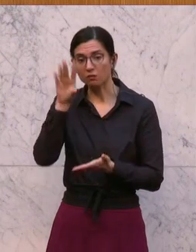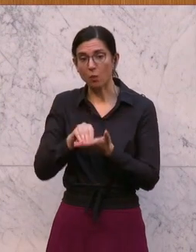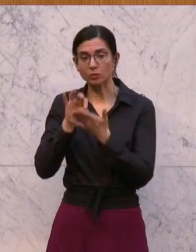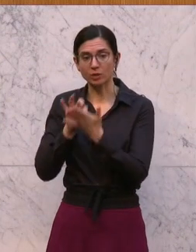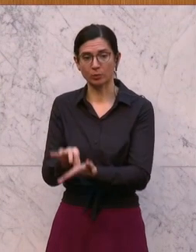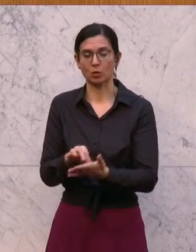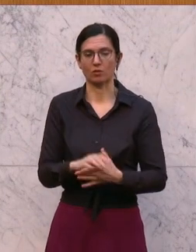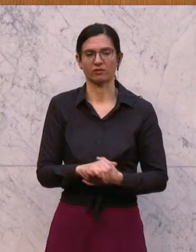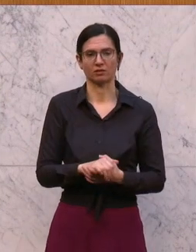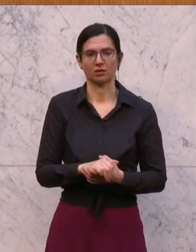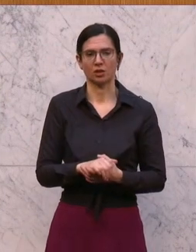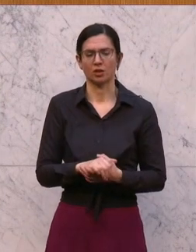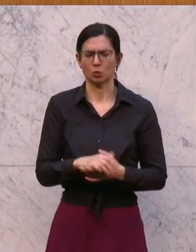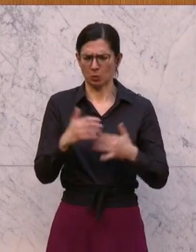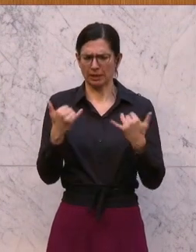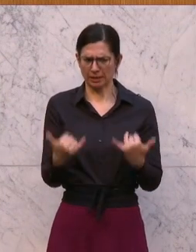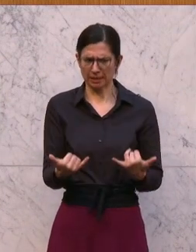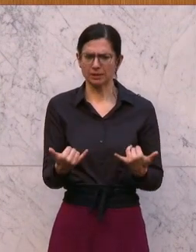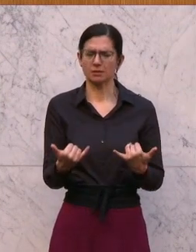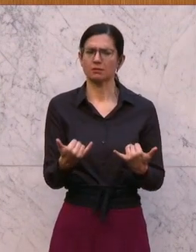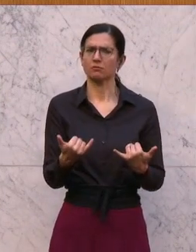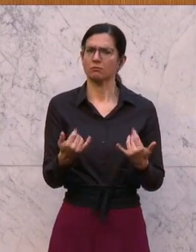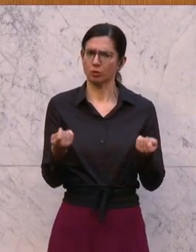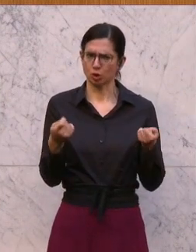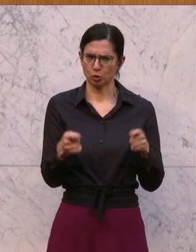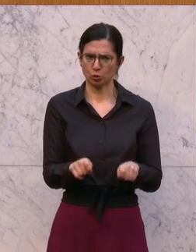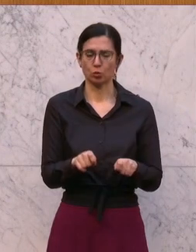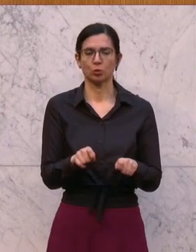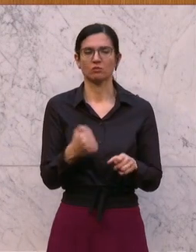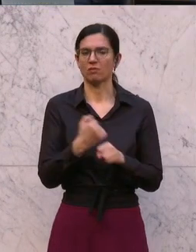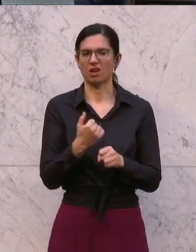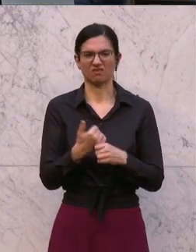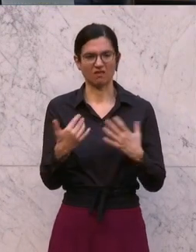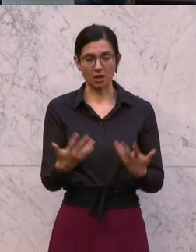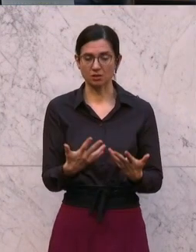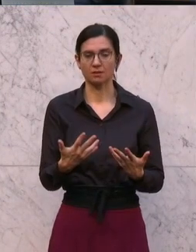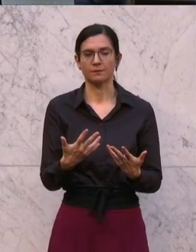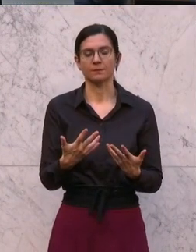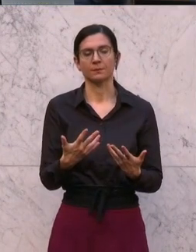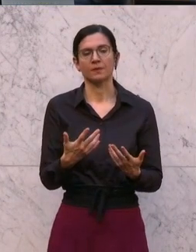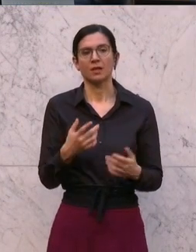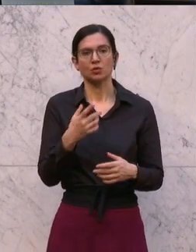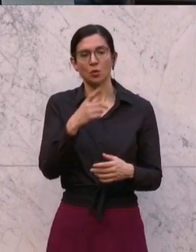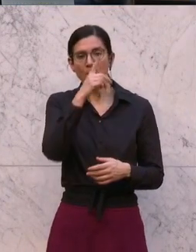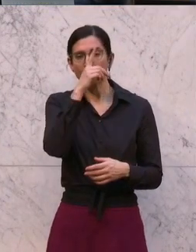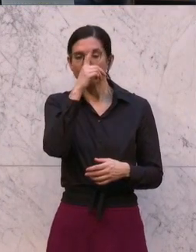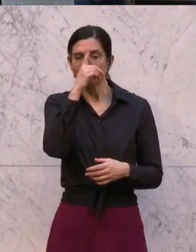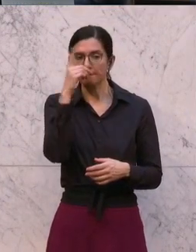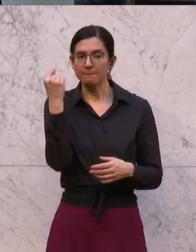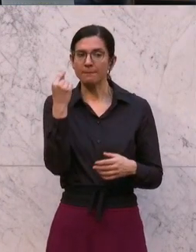denke, dass wir mit diesem Beschluss heute eines nämlich machen, nämlich, dass wir auf jene Menschen abzielen, die das